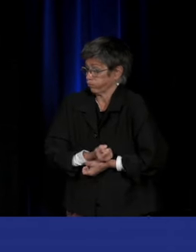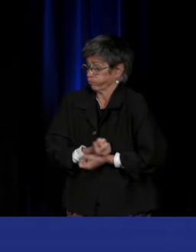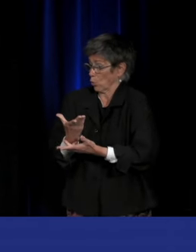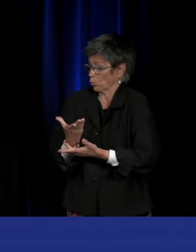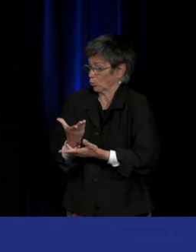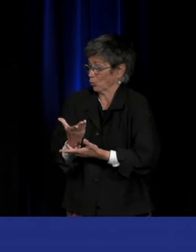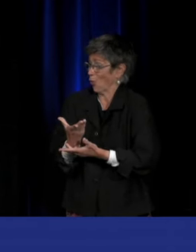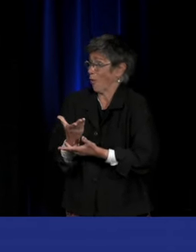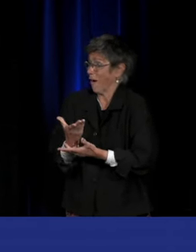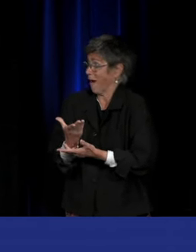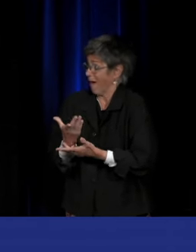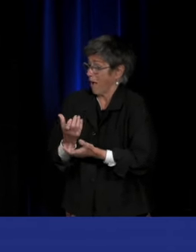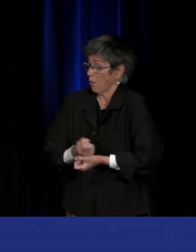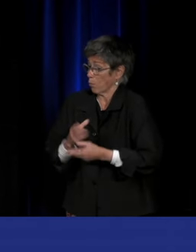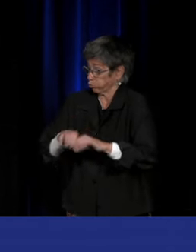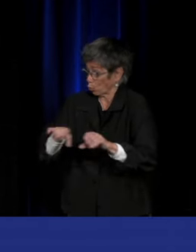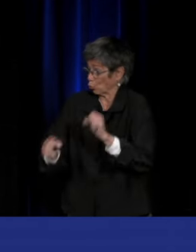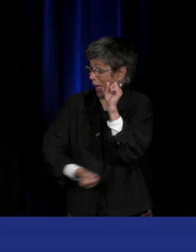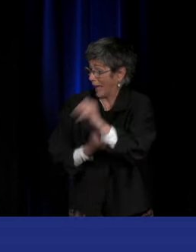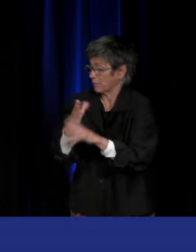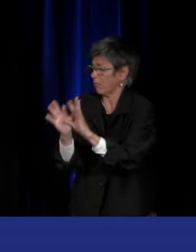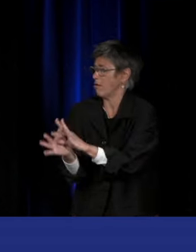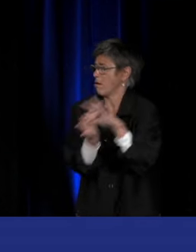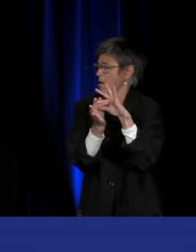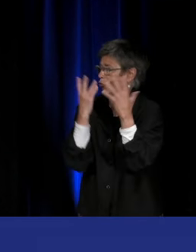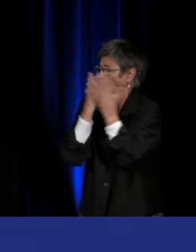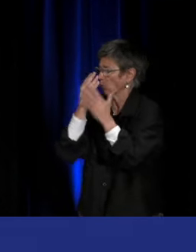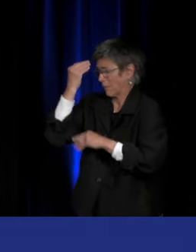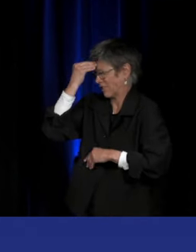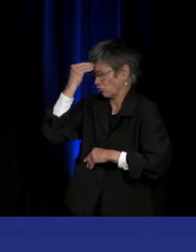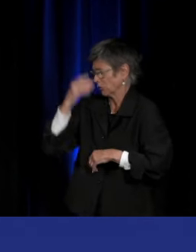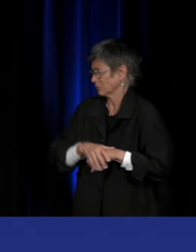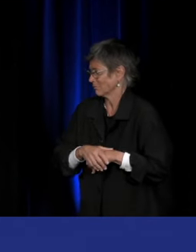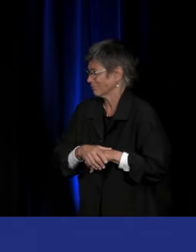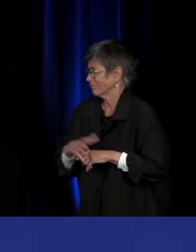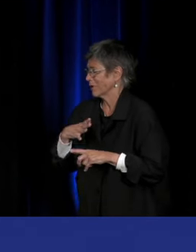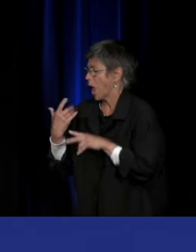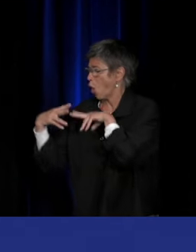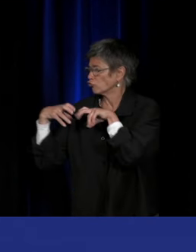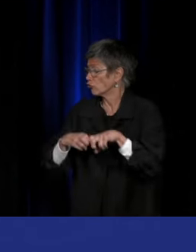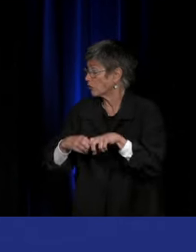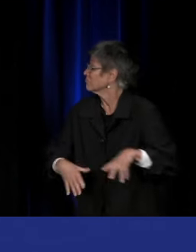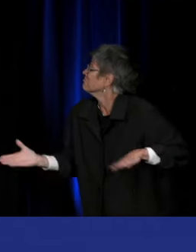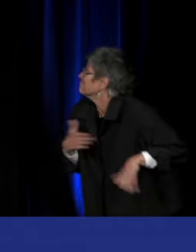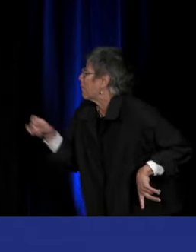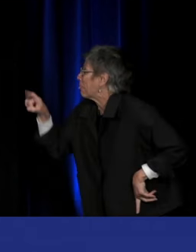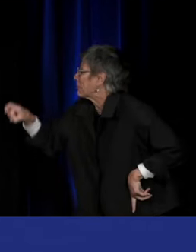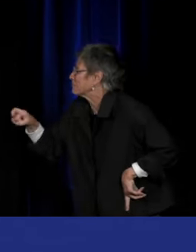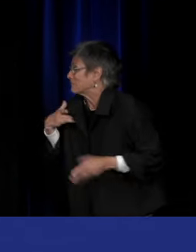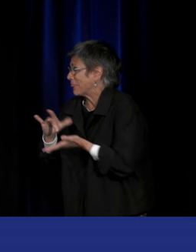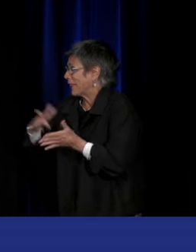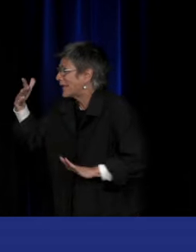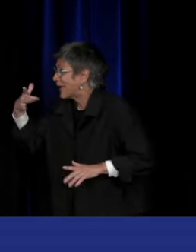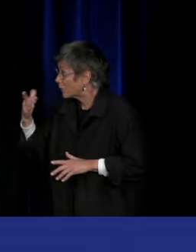troubles psychiques donc la question que je pose elle est un petit peu délicate mais est-ce que vous connaissez un artiste sourd historique